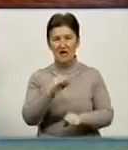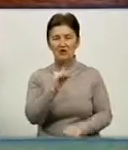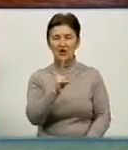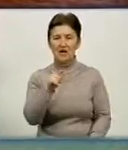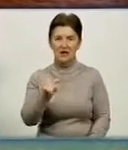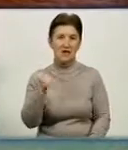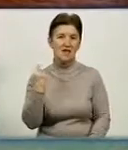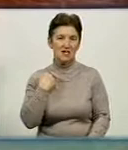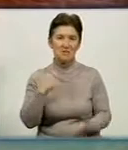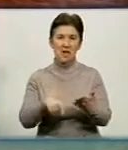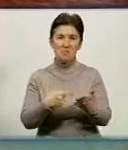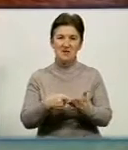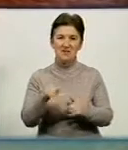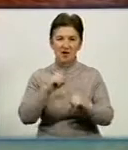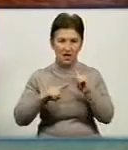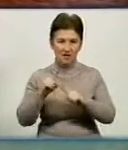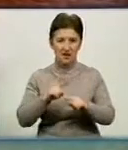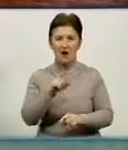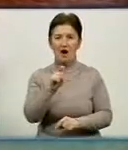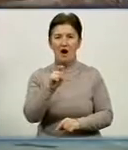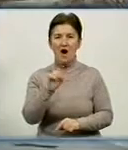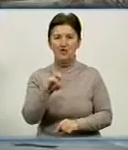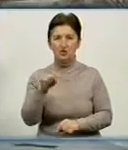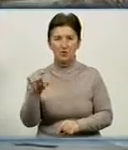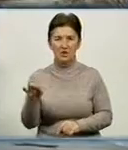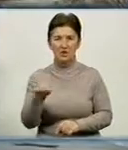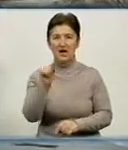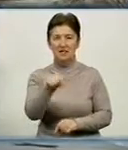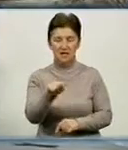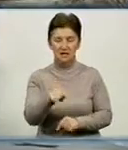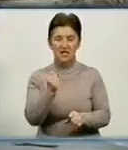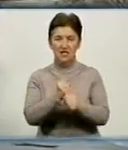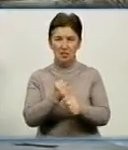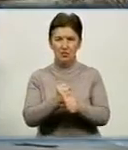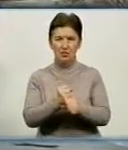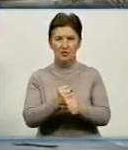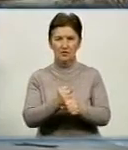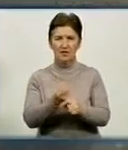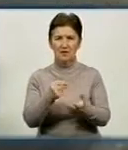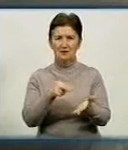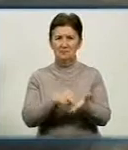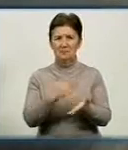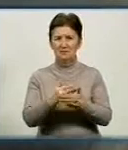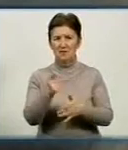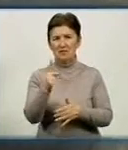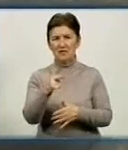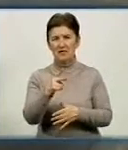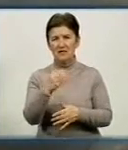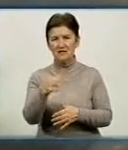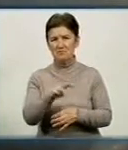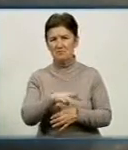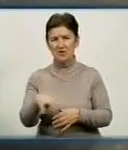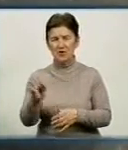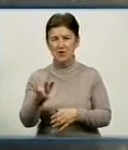Кіровоградської міськради Олександр Хачатурян. На ці роботи у міському бюджеті предбачено понад мільйон гривень. Не виключають і можливість залучення